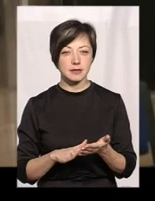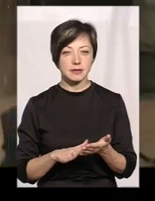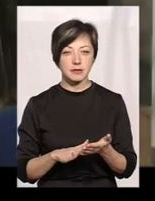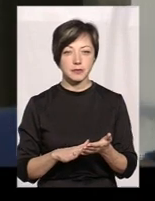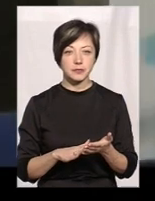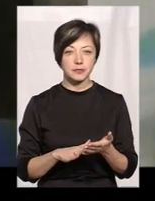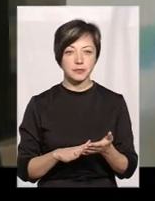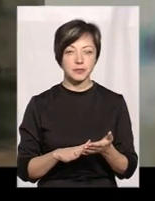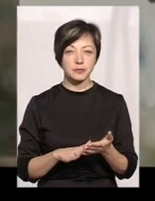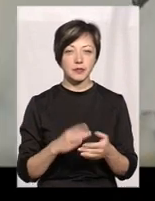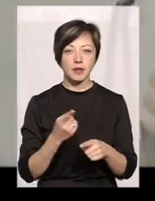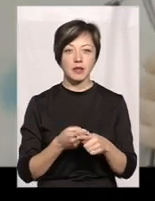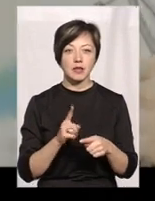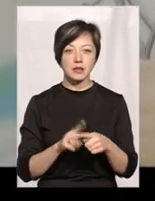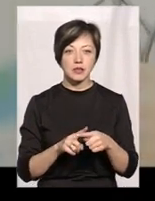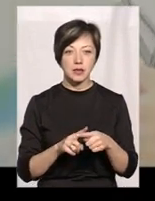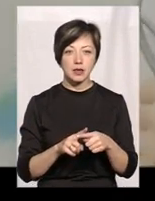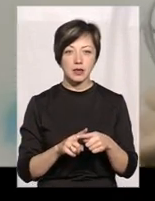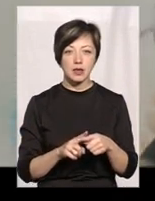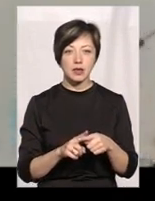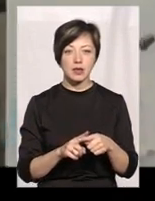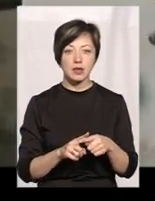Це оптичний зон.